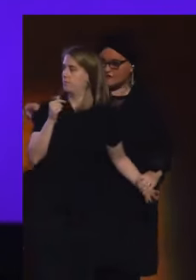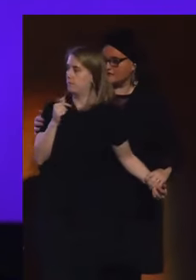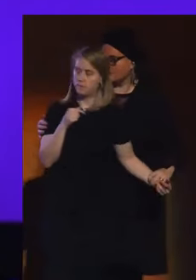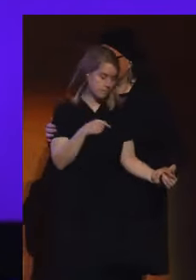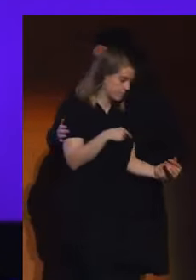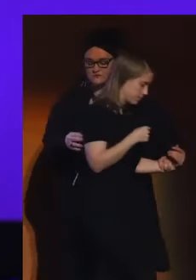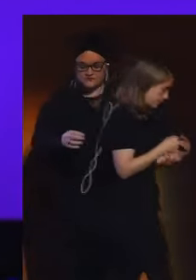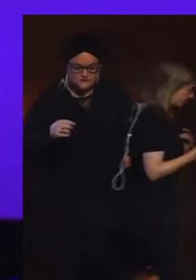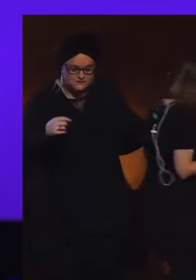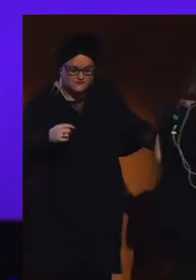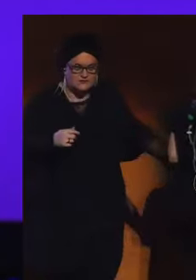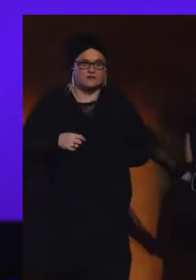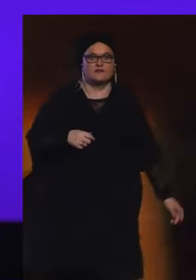zaigu.